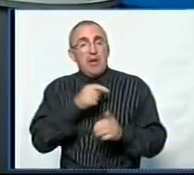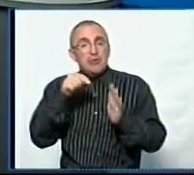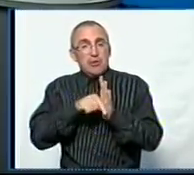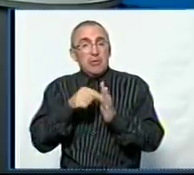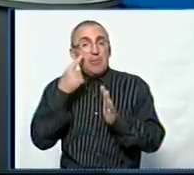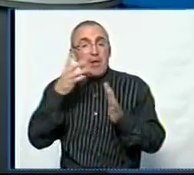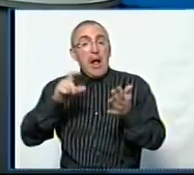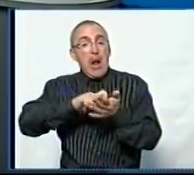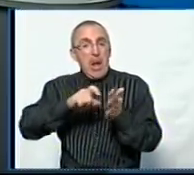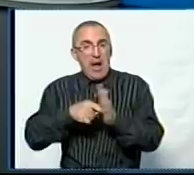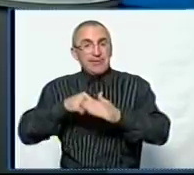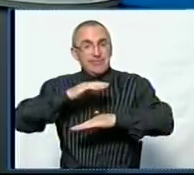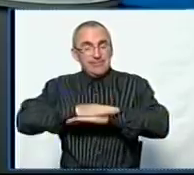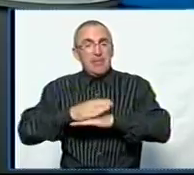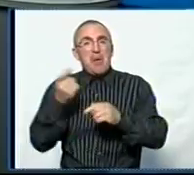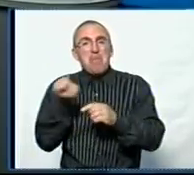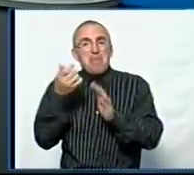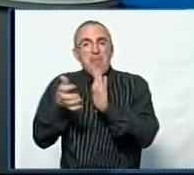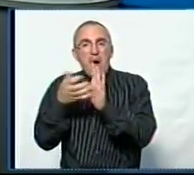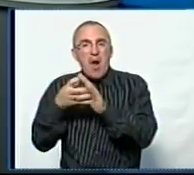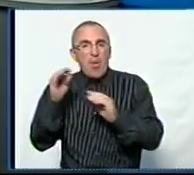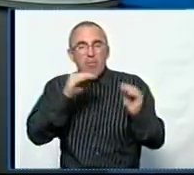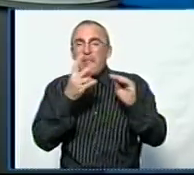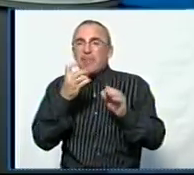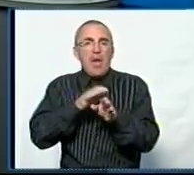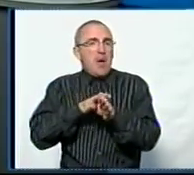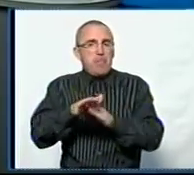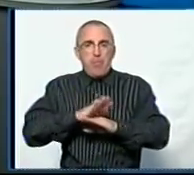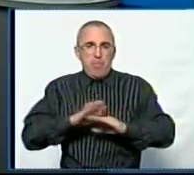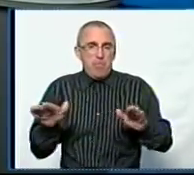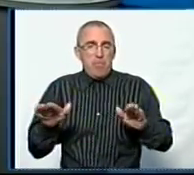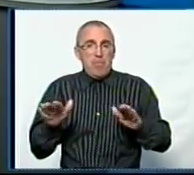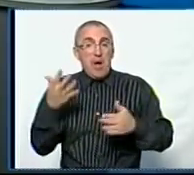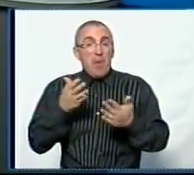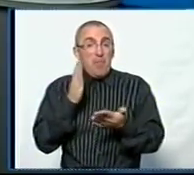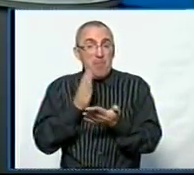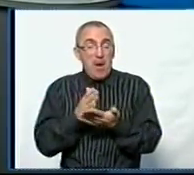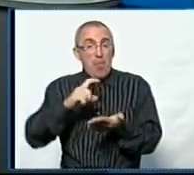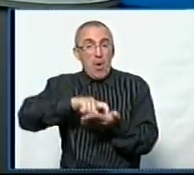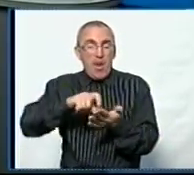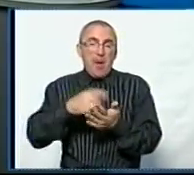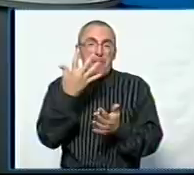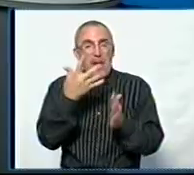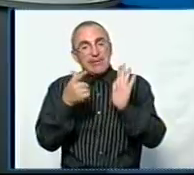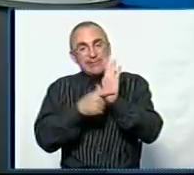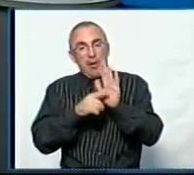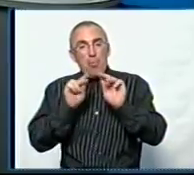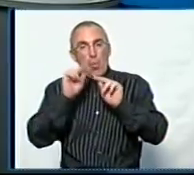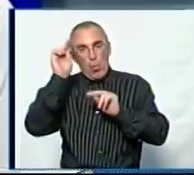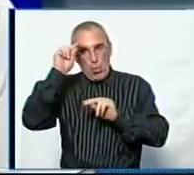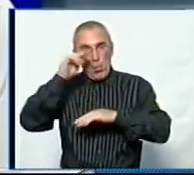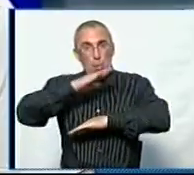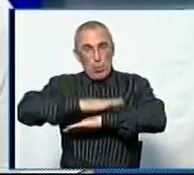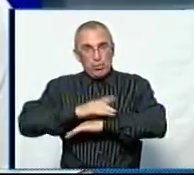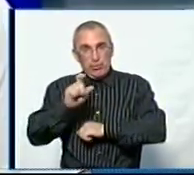частина класів залишається малокомплектними, ненаповненими. А коли ми маємо клас 5-7 учнів, це і